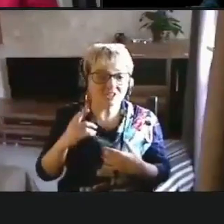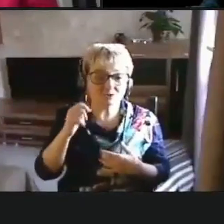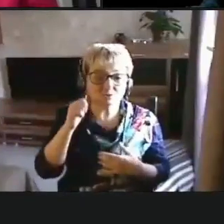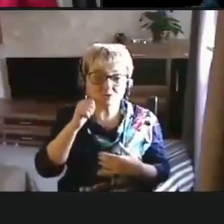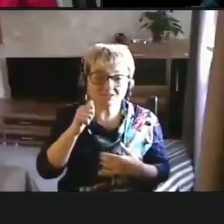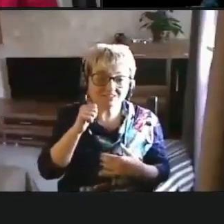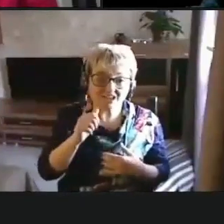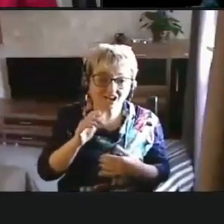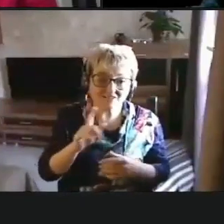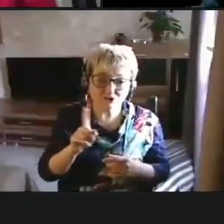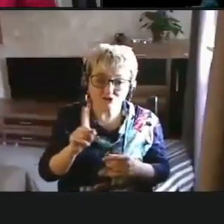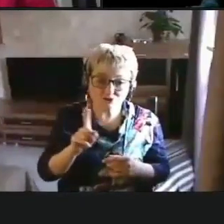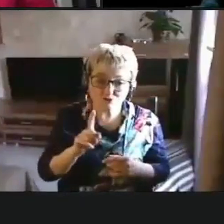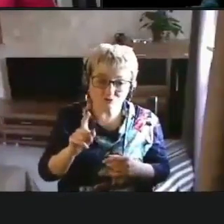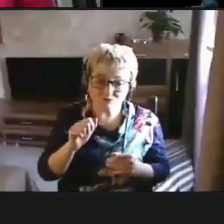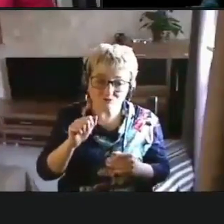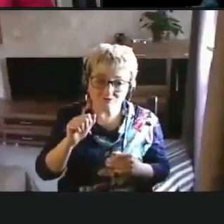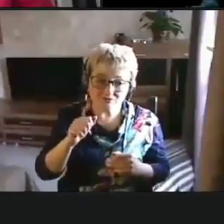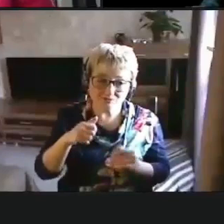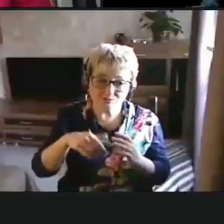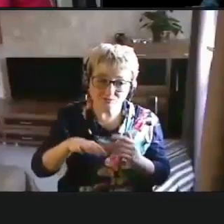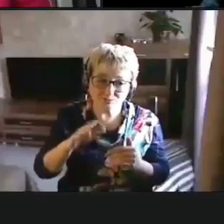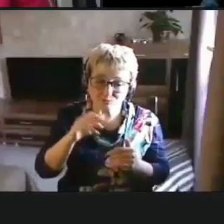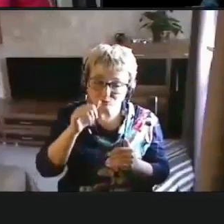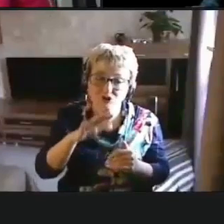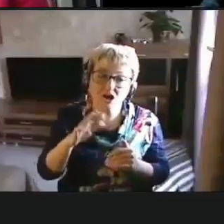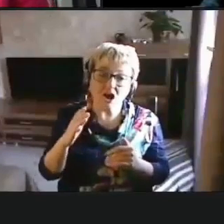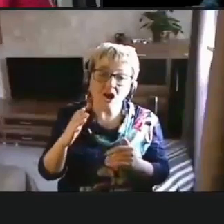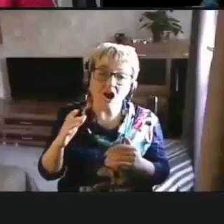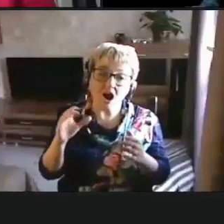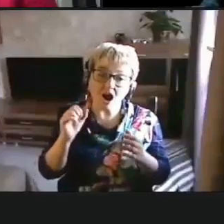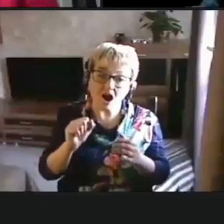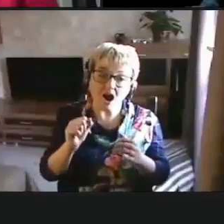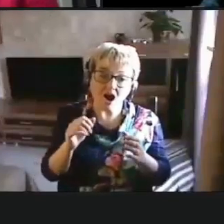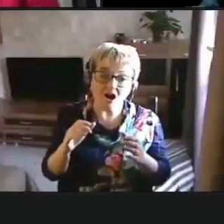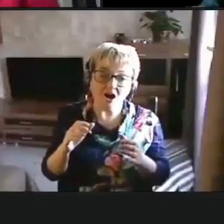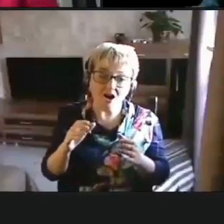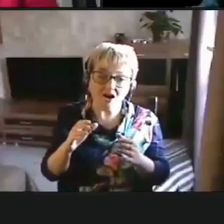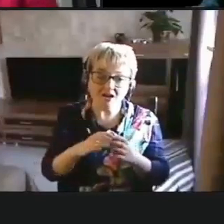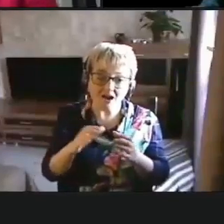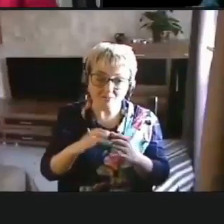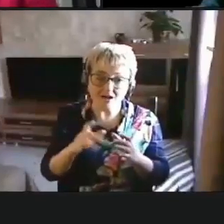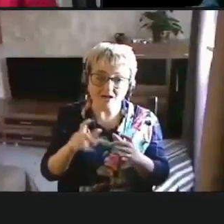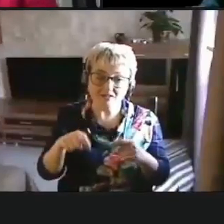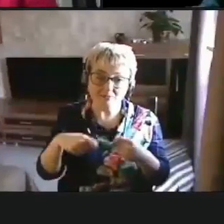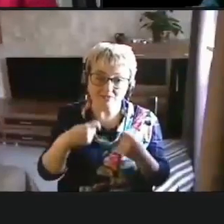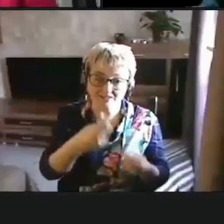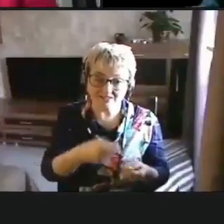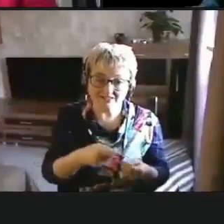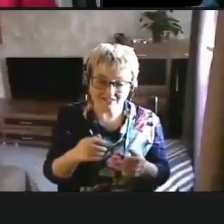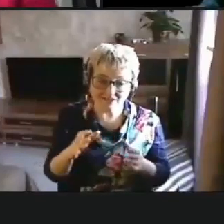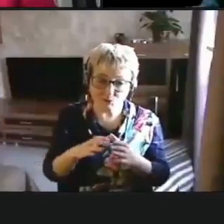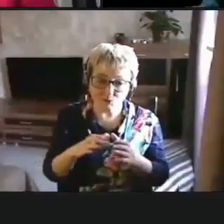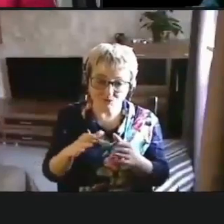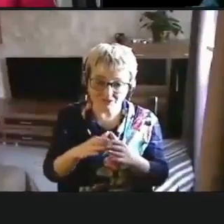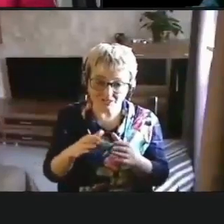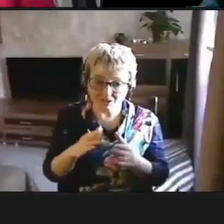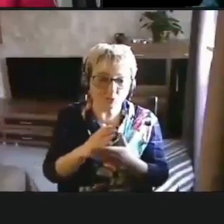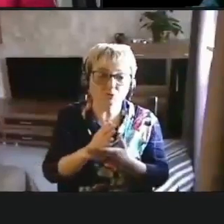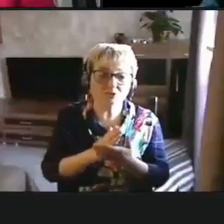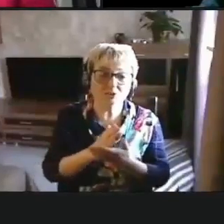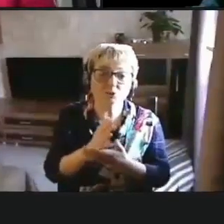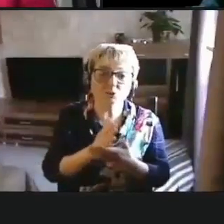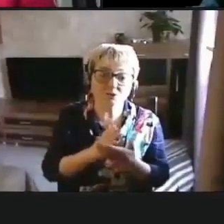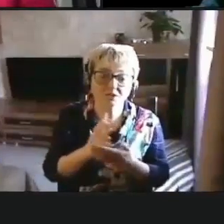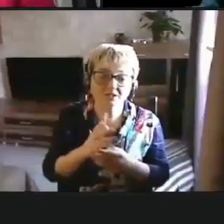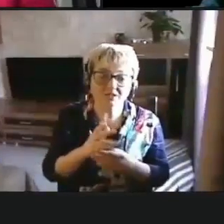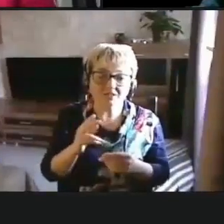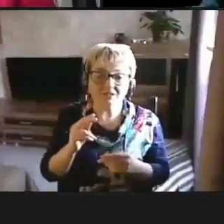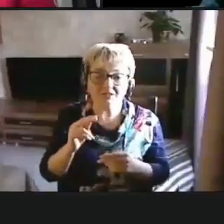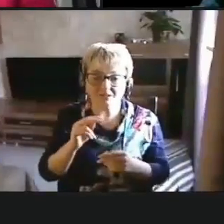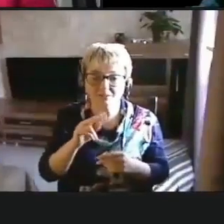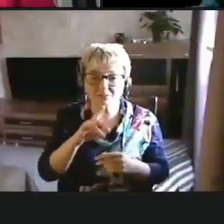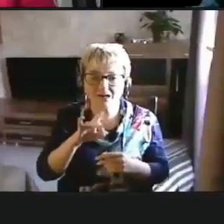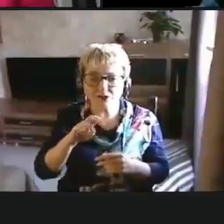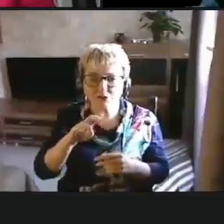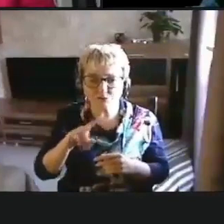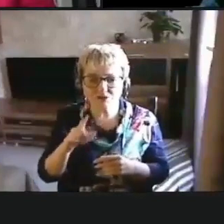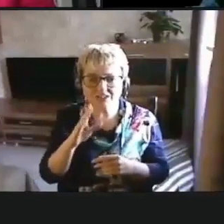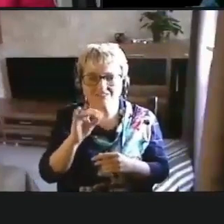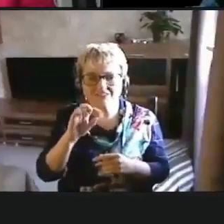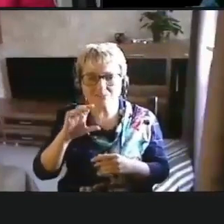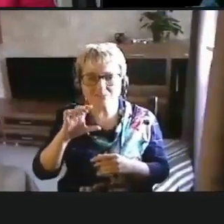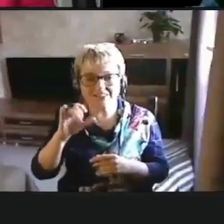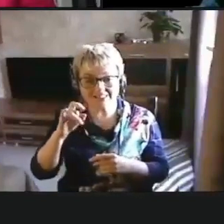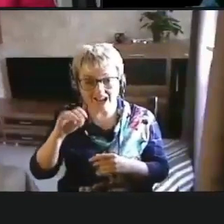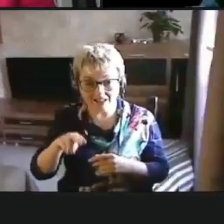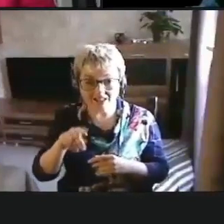сами что-то смогут улучшить, а вот компании предоставляют услуги, продукты, делают веб-сайты,